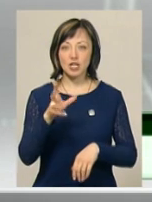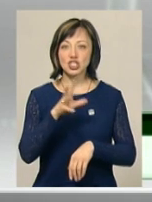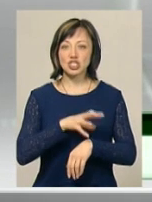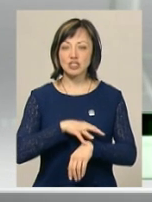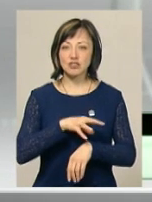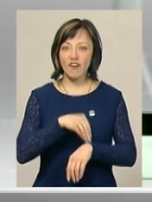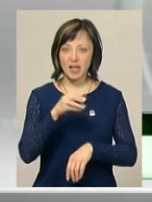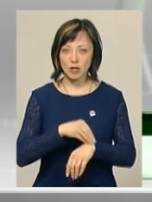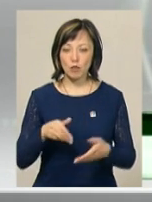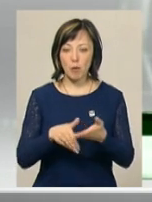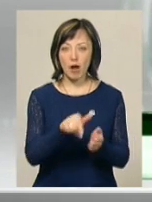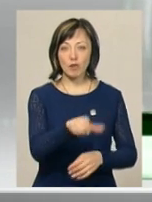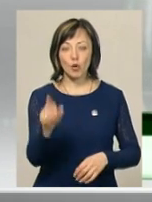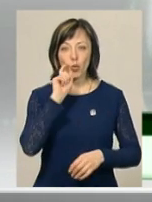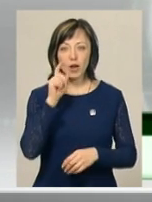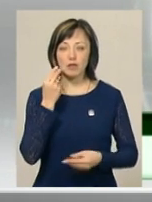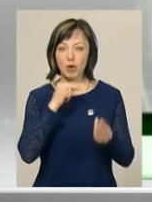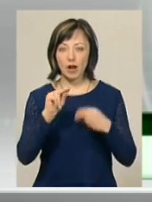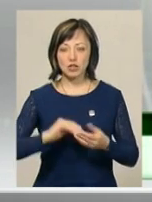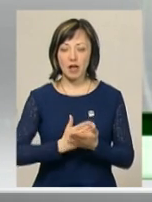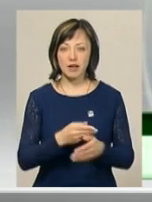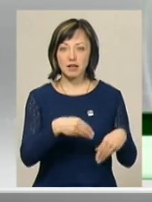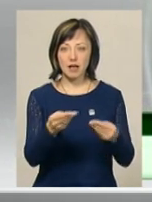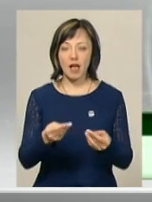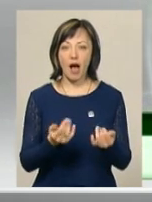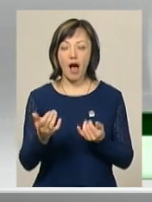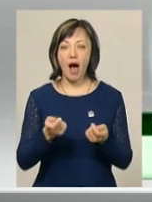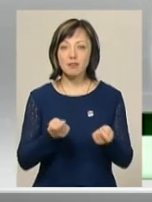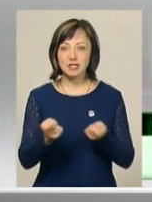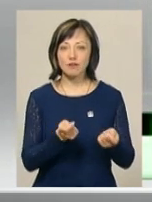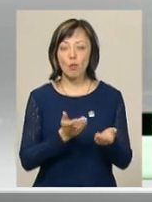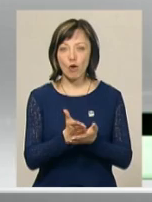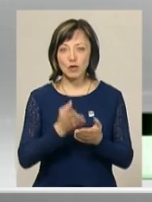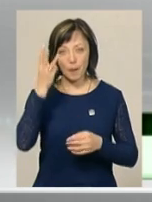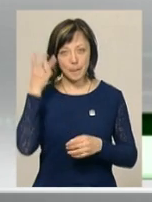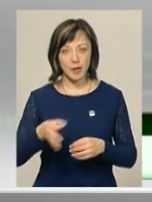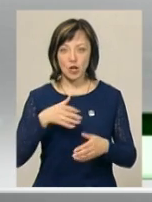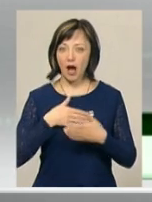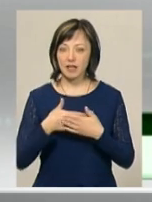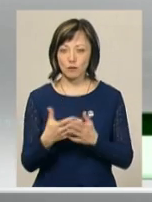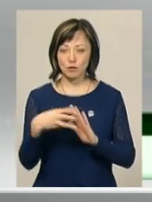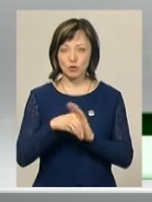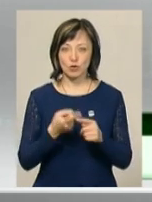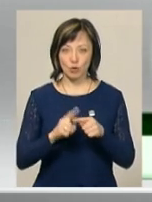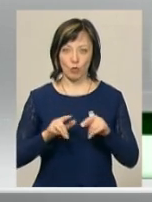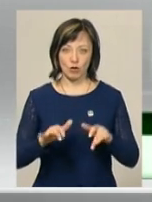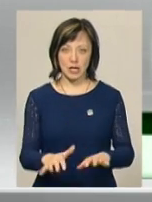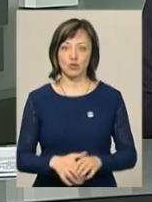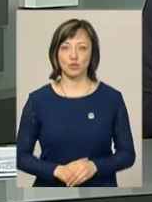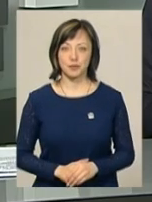допомагати громадянам України покращувати якісне надання адміністративних послуг, каже, Хмельниччина активно підключилася до цього процесу.